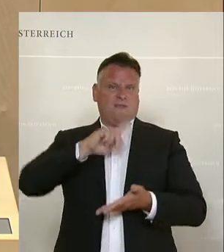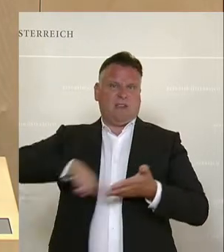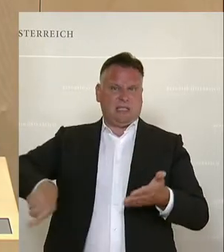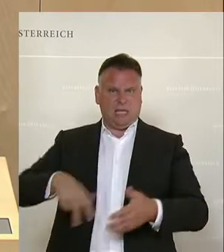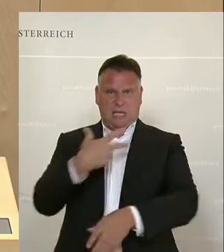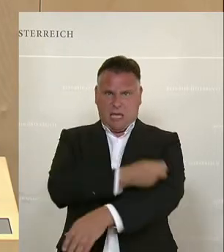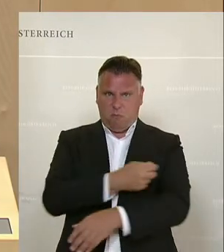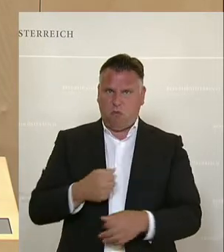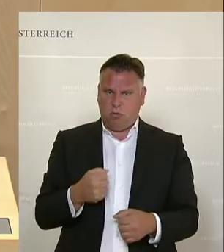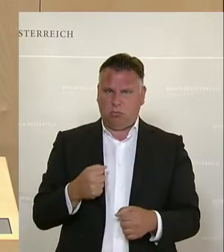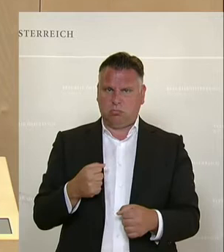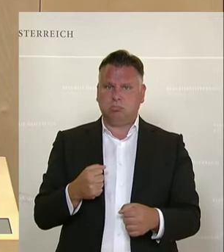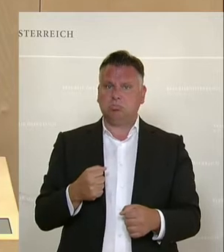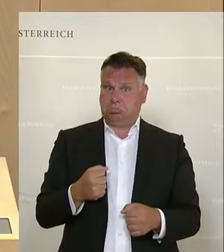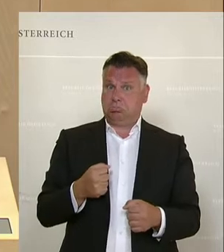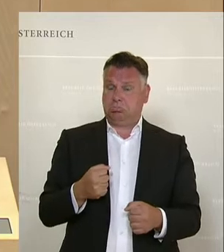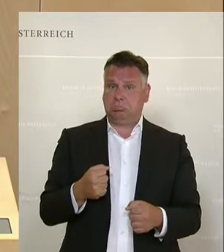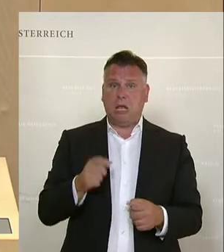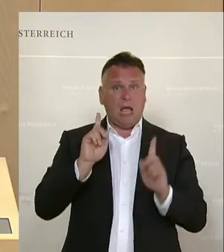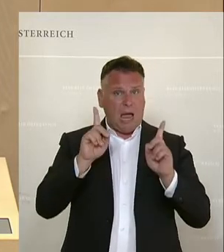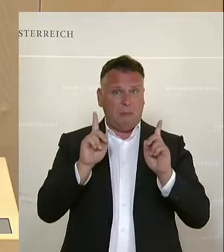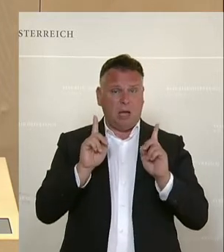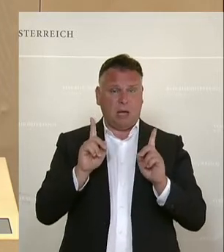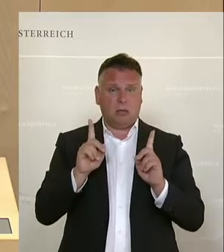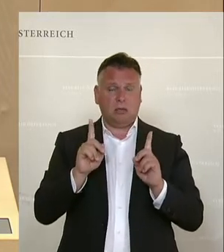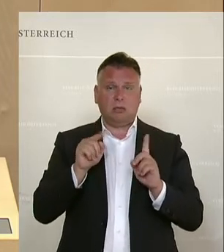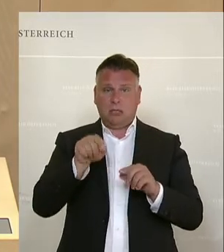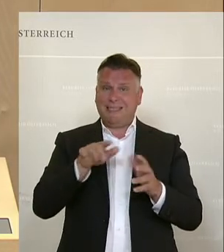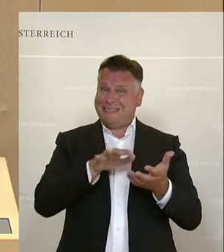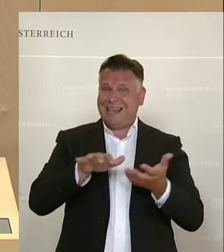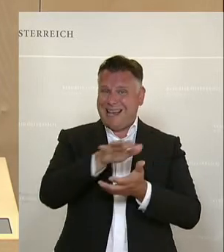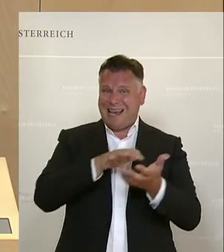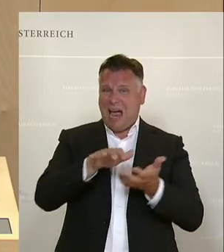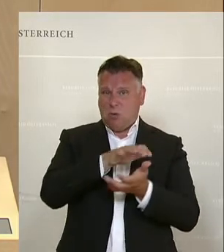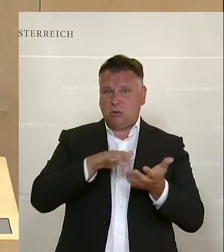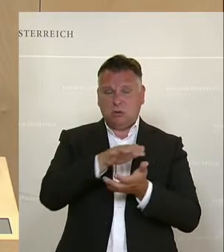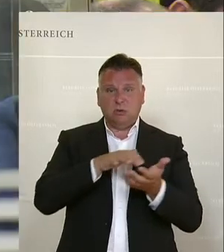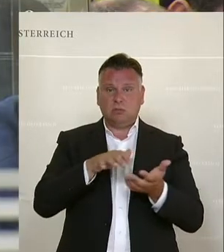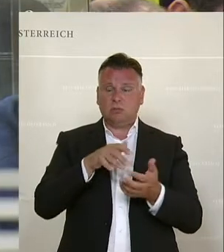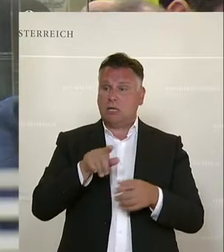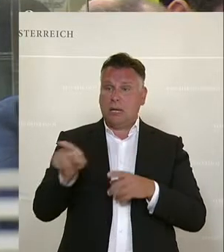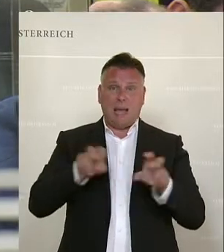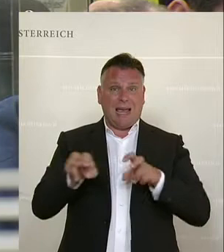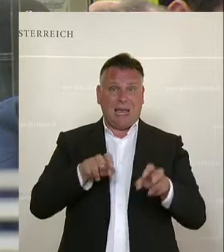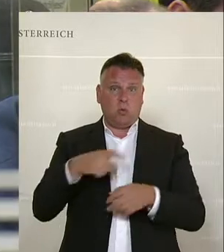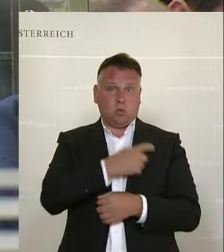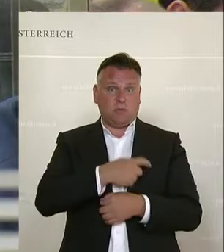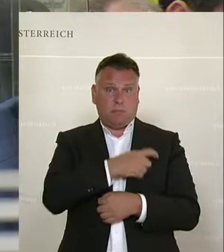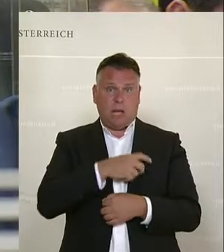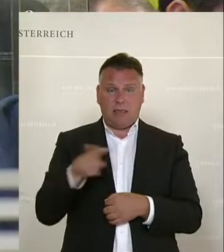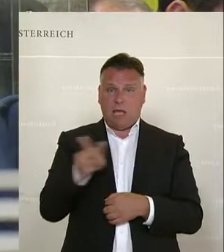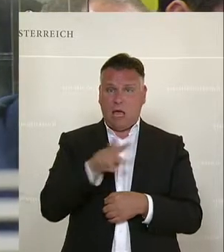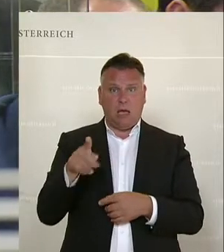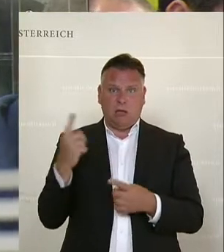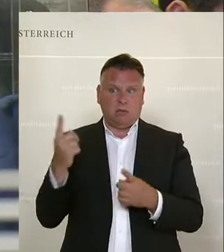Es war ihm nur nicht bewusst. Ich behaupte, dieses Chaos ist entstanden, weil zwischen den Regierungsparteien die linke Hand nicht